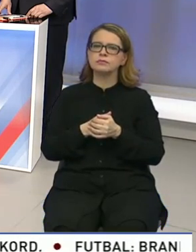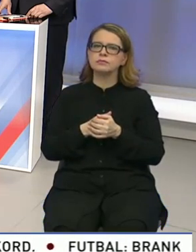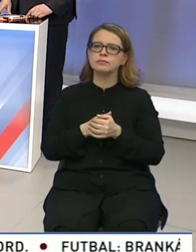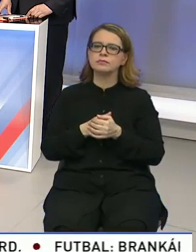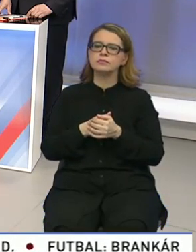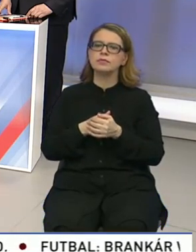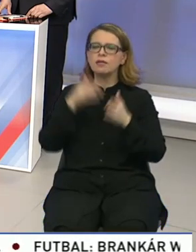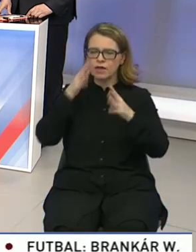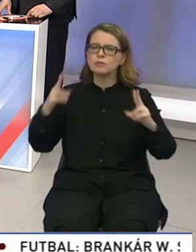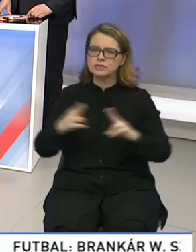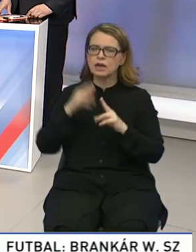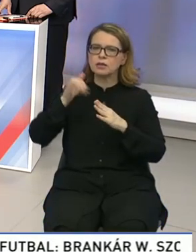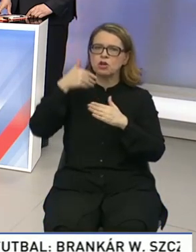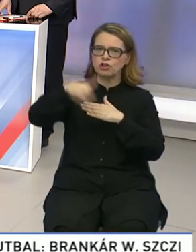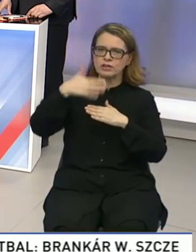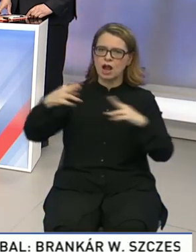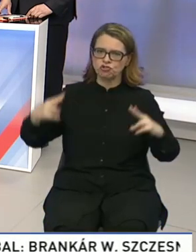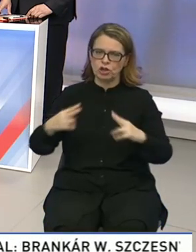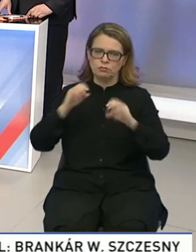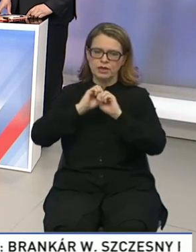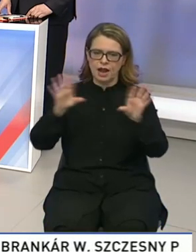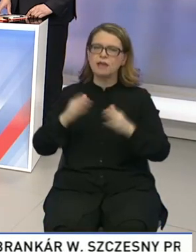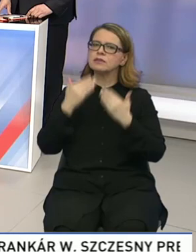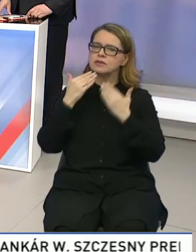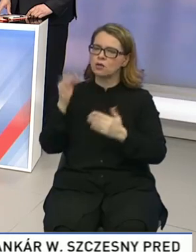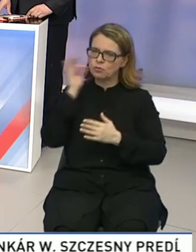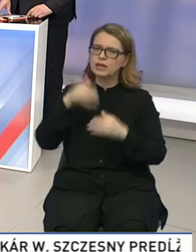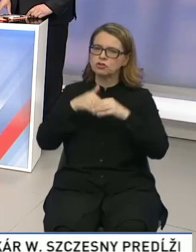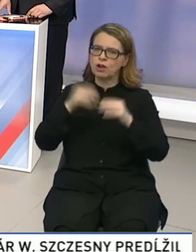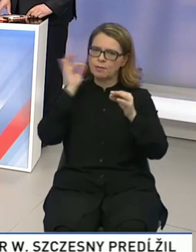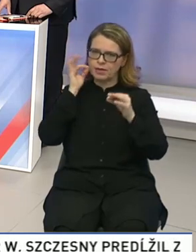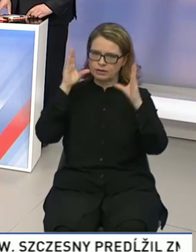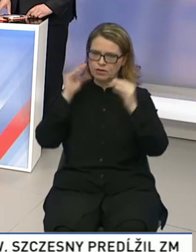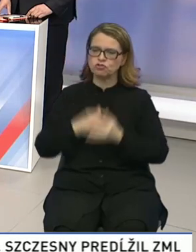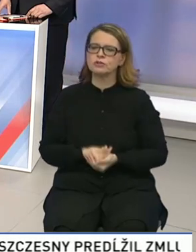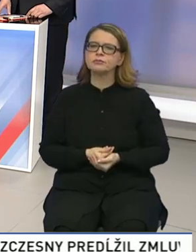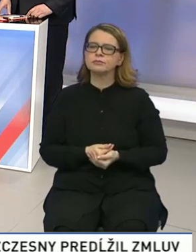v niektorej z ďalších relácií Téma dňa. Ďakujeme pekne a želám príjemný deň. Ďakujem. Ďakujeme.